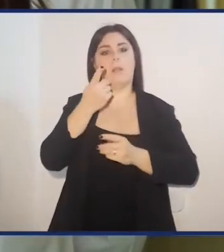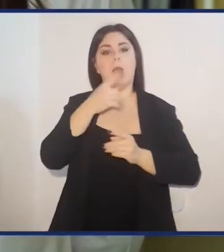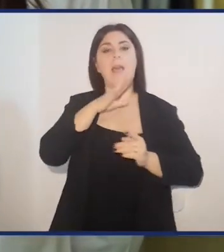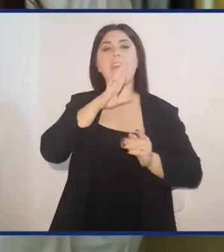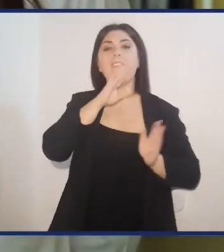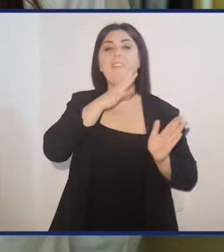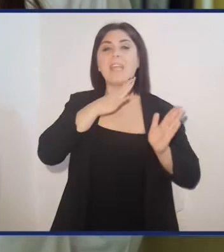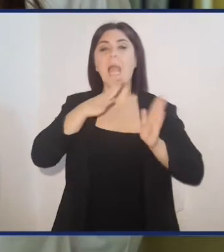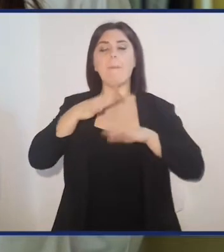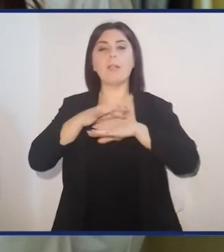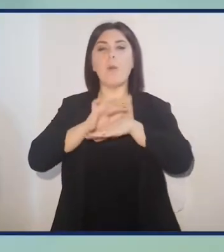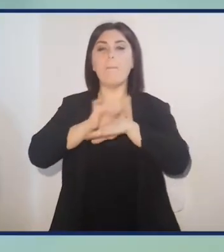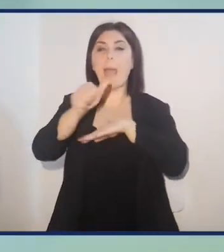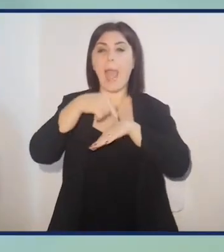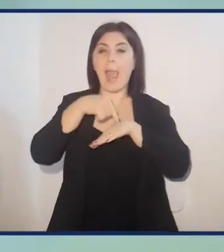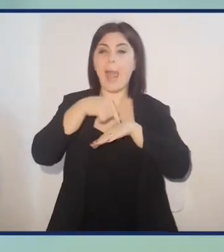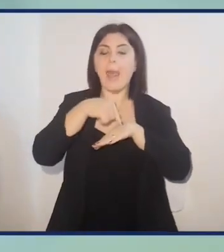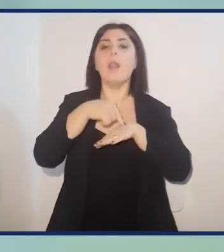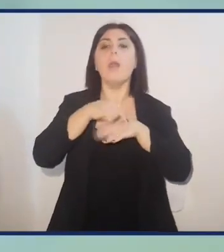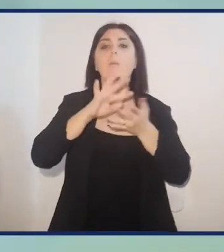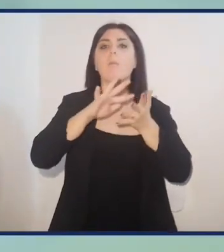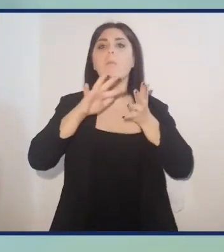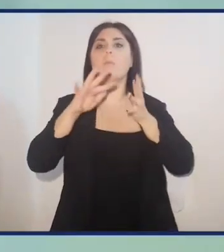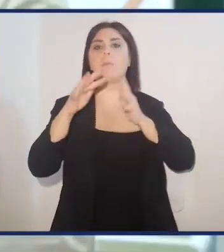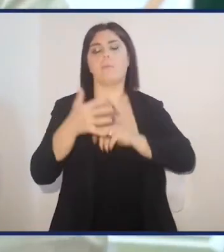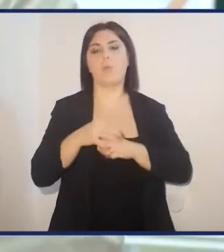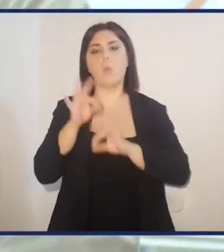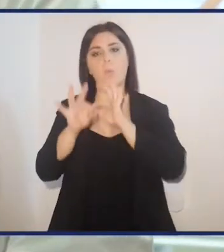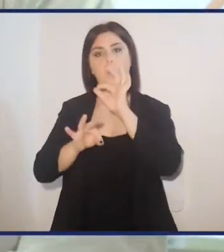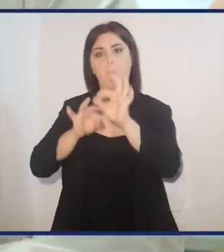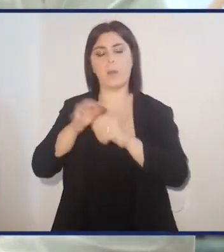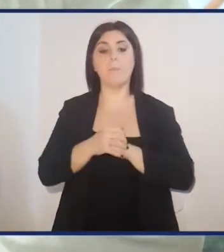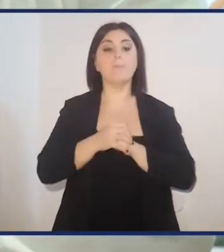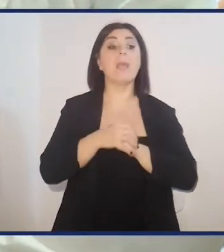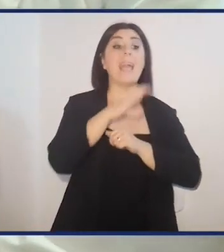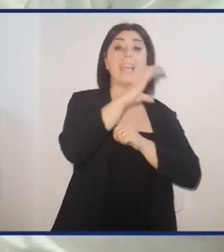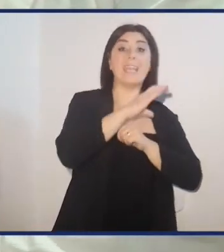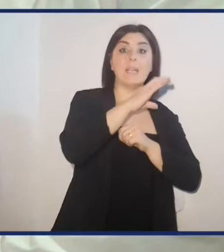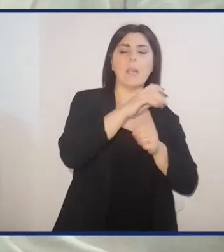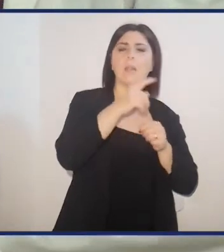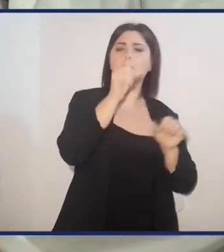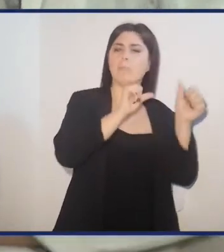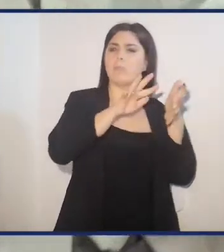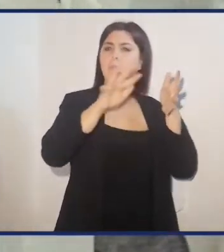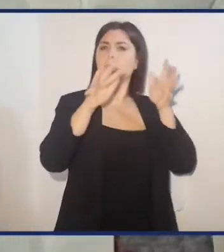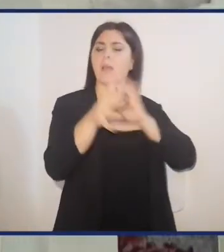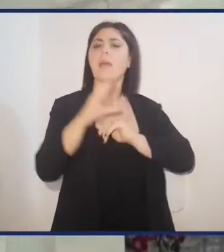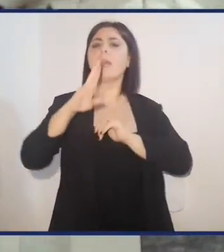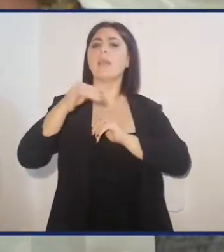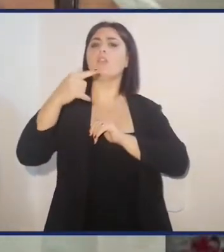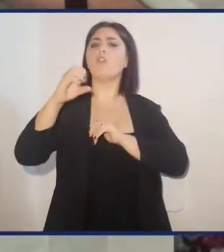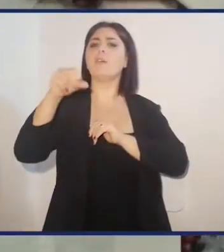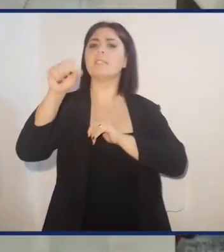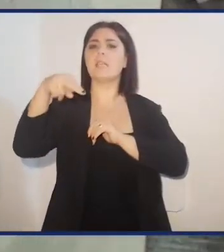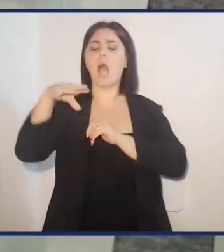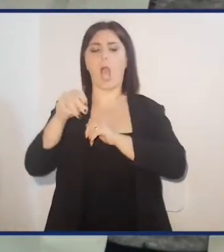combattere l'invecchiamento cutaneo. Dalla chitina per trasformazione otteniamo il chitosano, che si presenta sempre come una